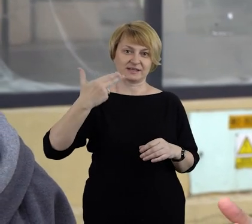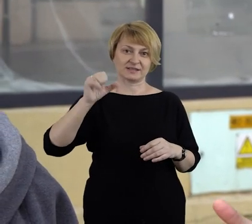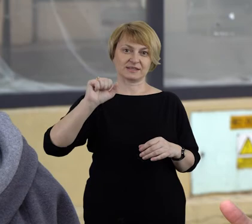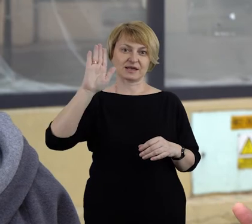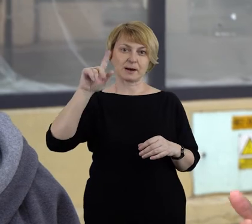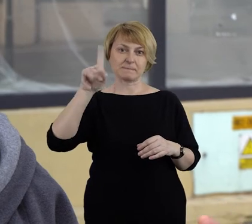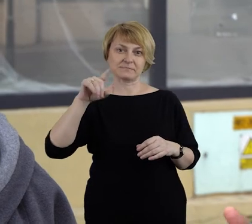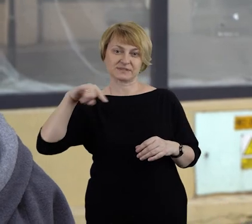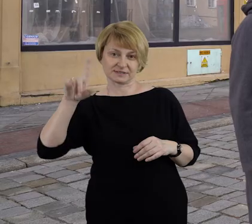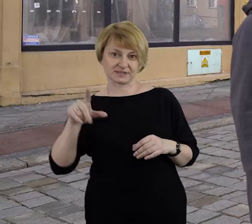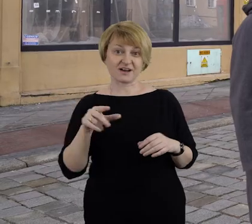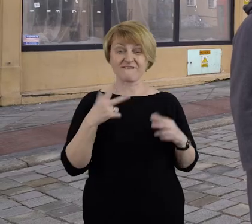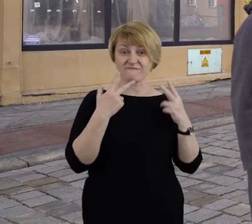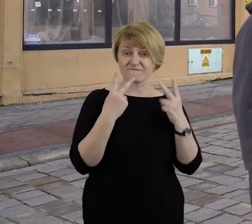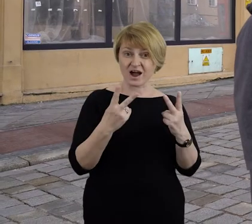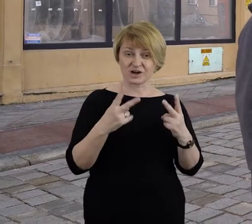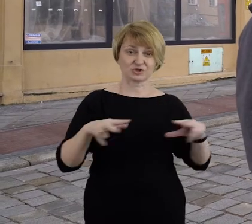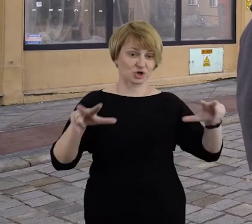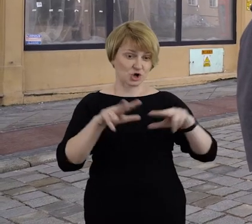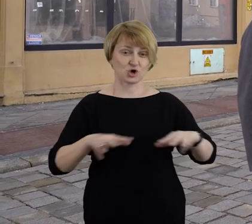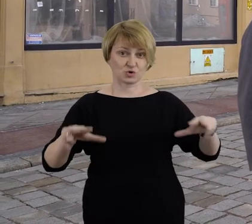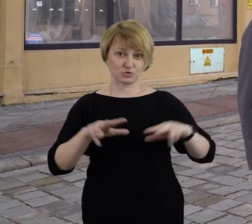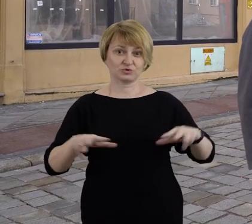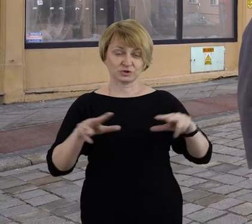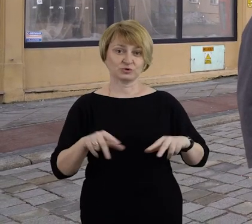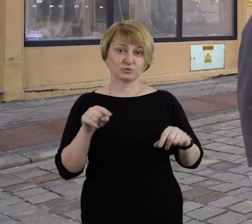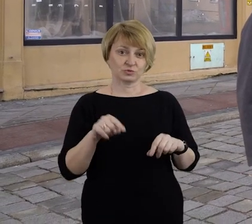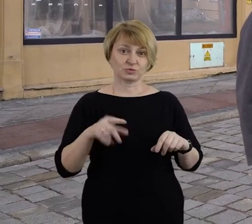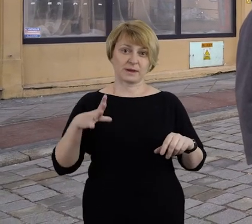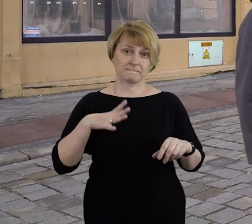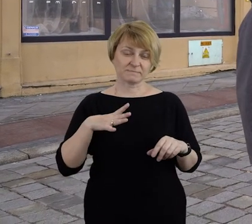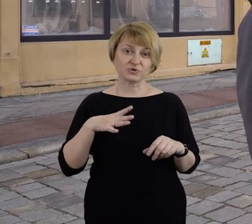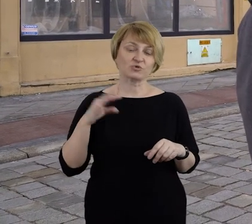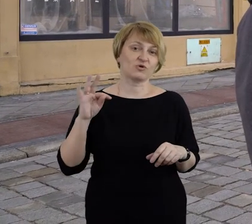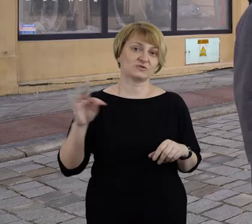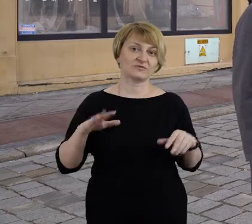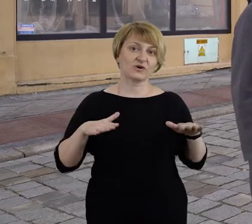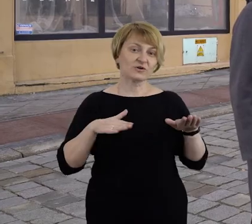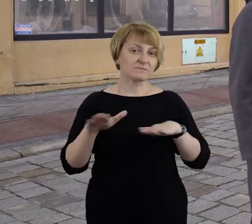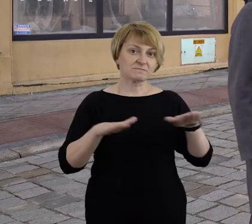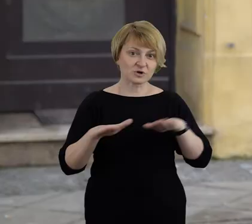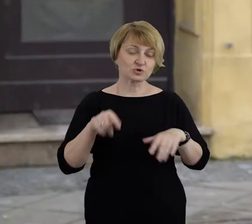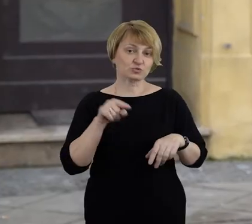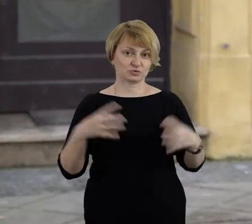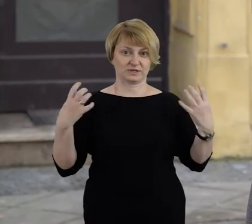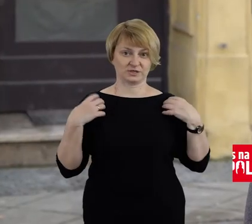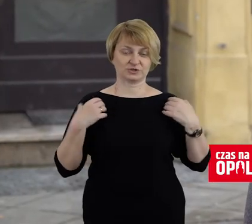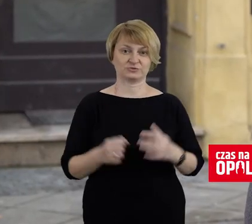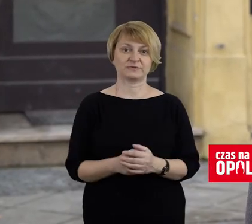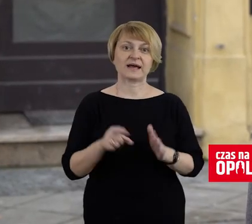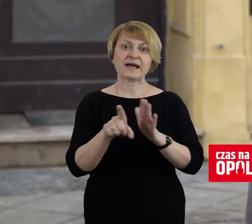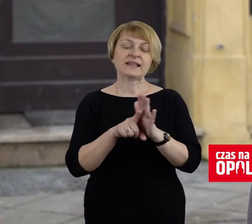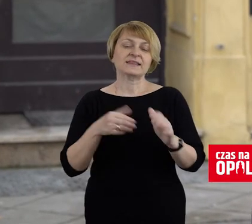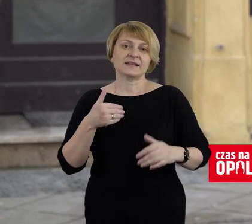niezwykle ważne znowu rody i rodziny, które też miały tutaj swoje miejsce i tu funkcjonowały. Dla mnie też